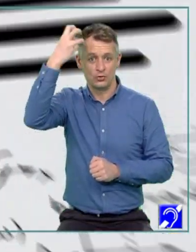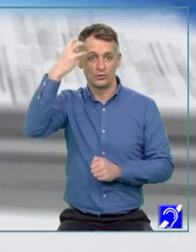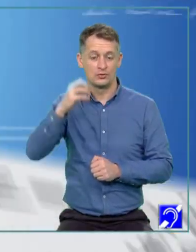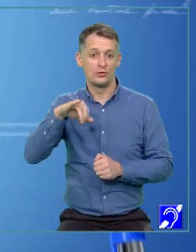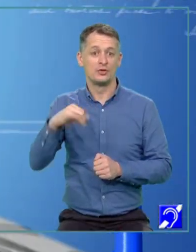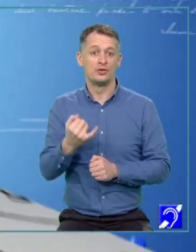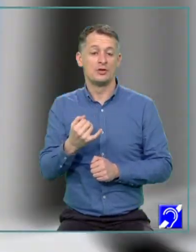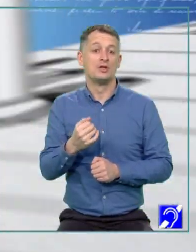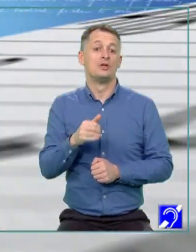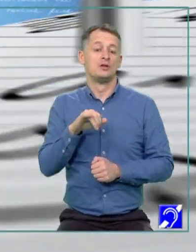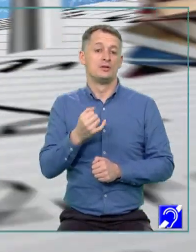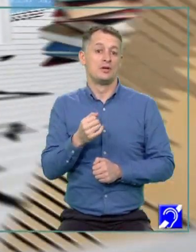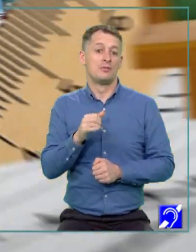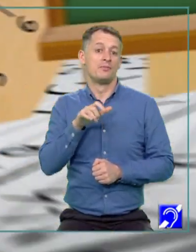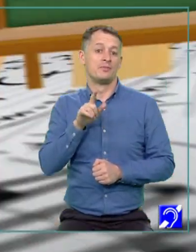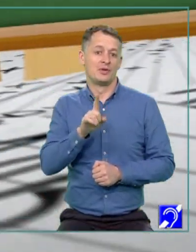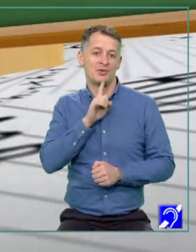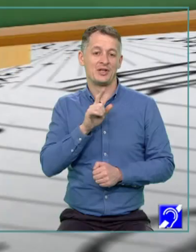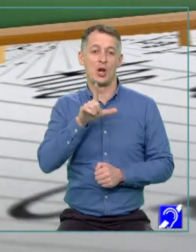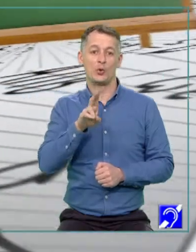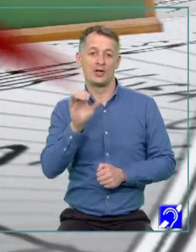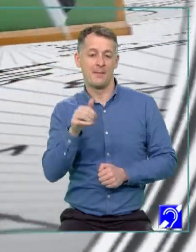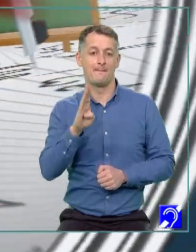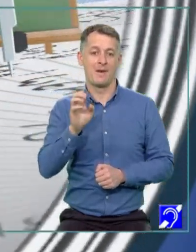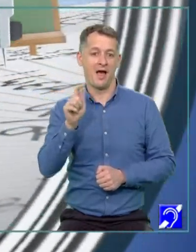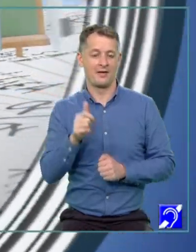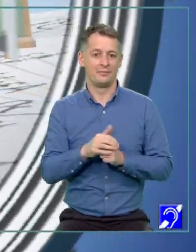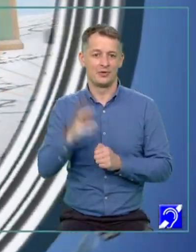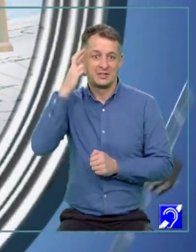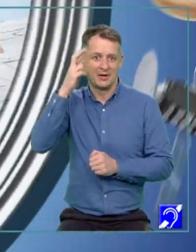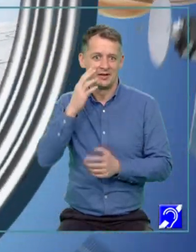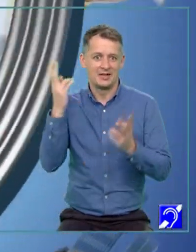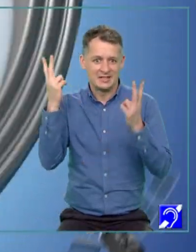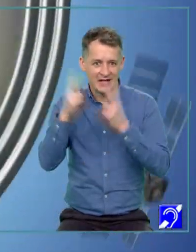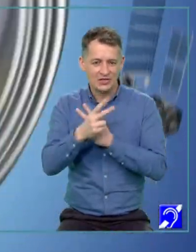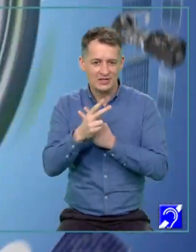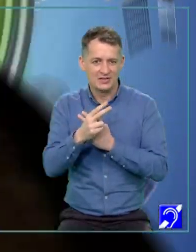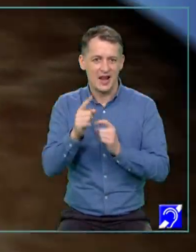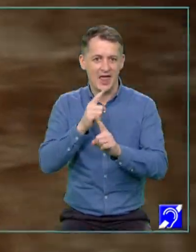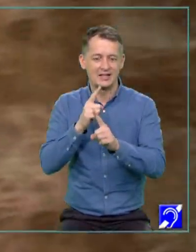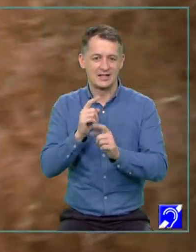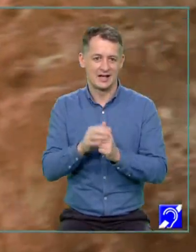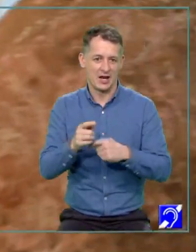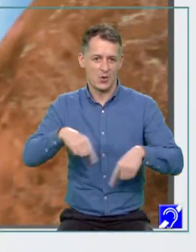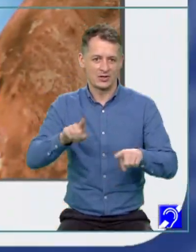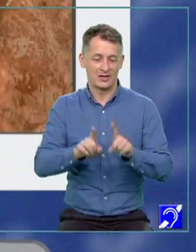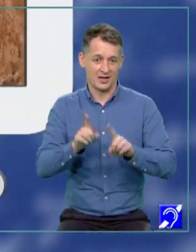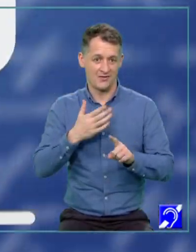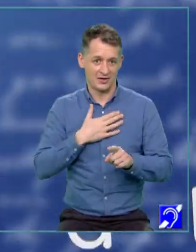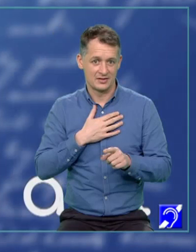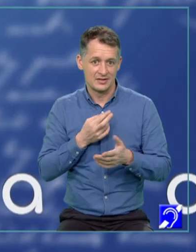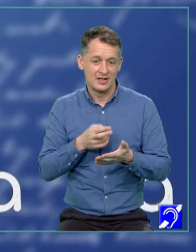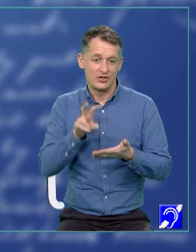diplomatului român, Lucian Blaga. Eu sper că înțelegeți lecțiile noastre. Dacă vreți să le luați cursurile, acestea vă stau la